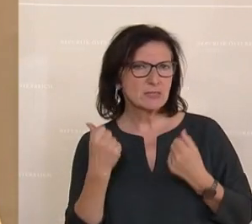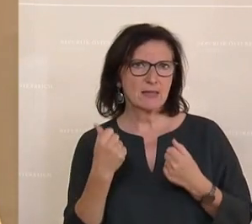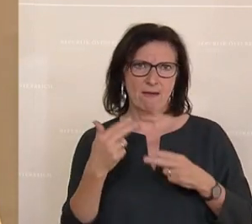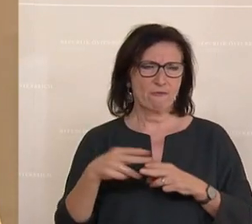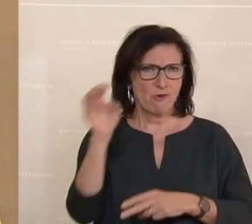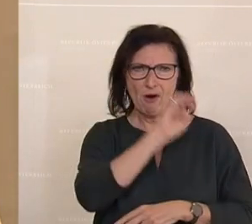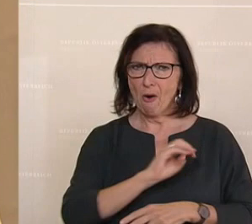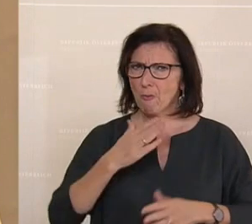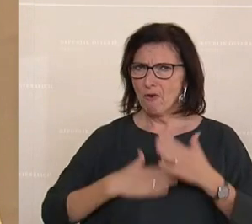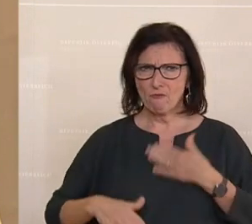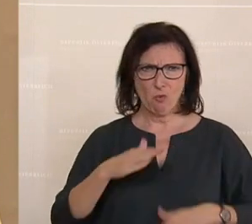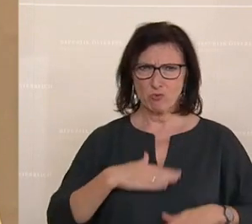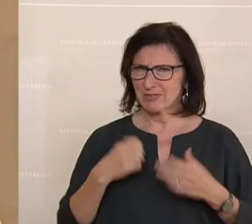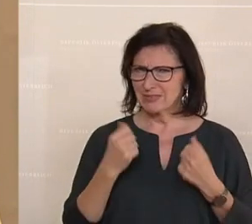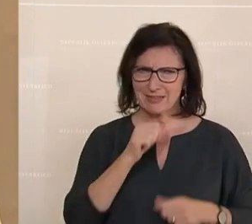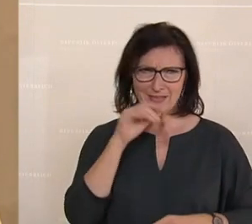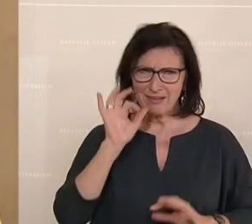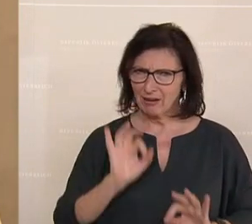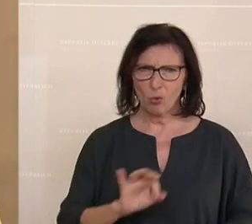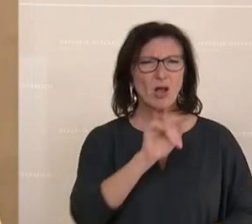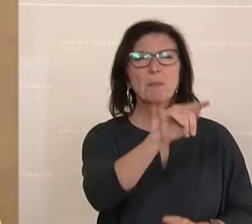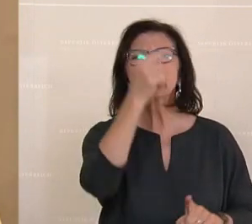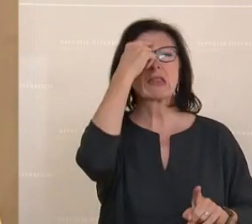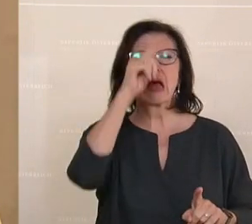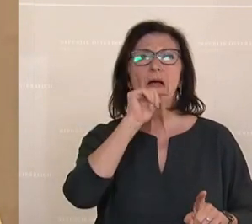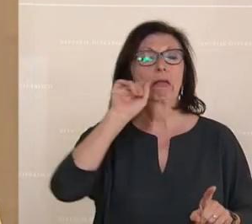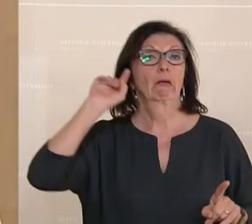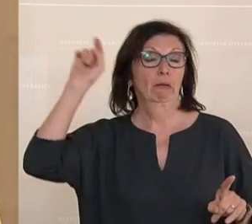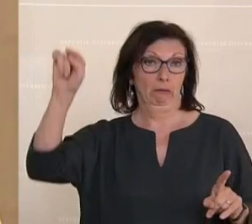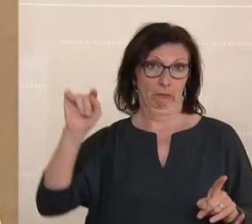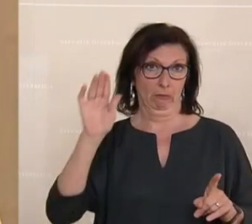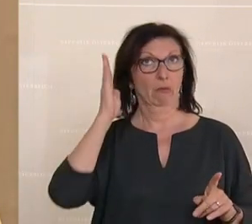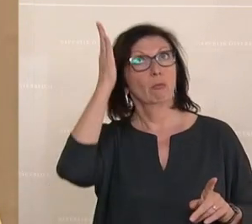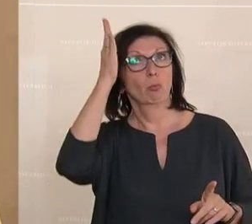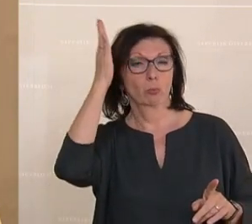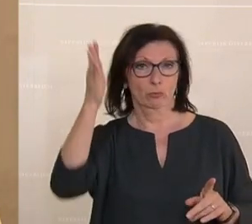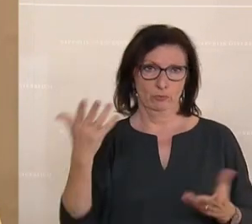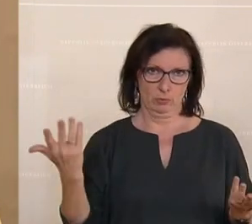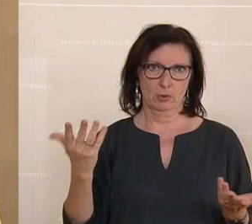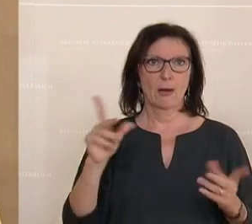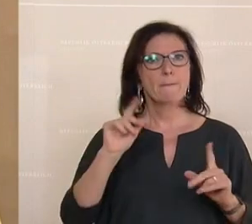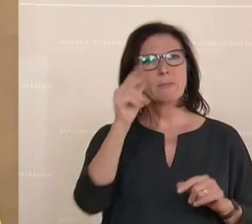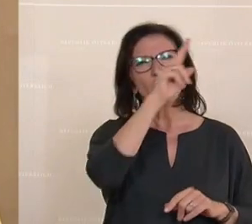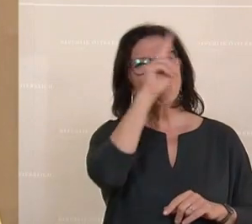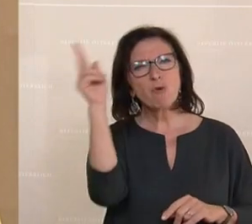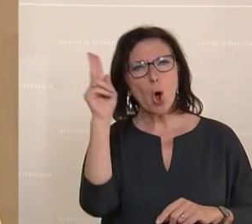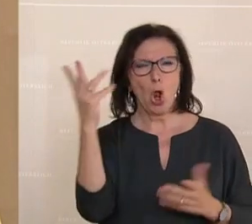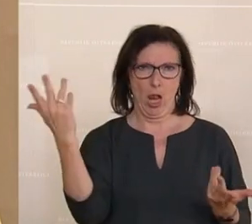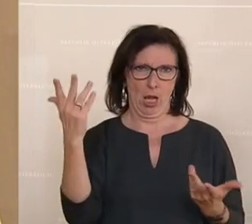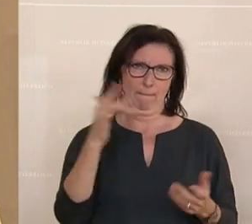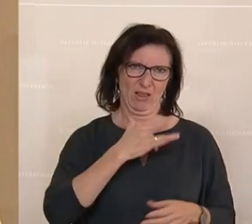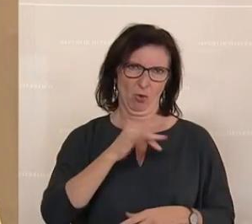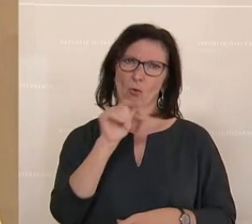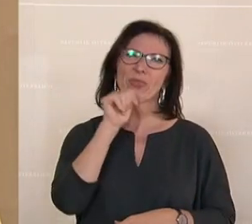Europa nicht gut sein. Soweit denken Sie nicht. Es trifft in Russland, also wenn die Bevölkerung und nicht Putin